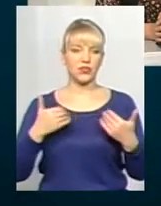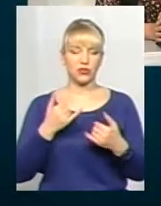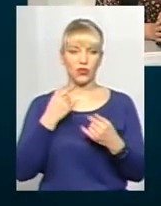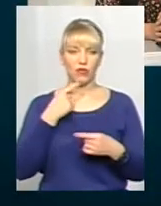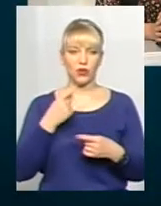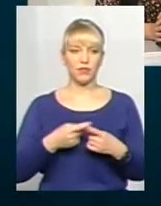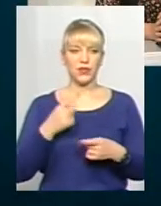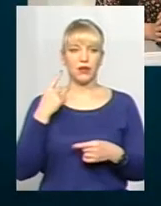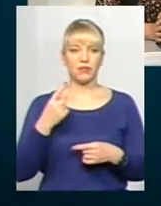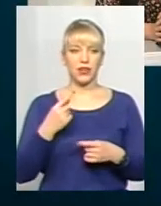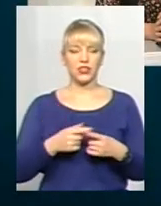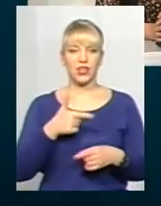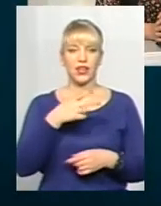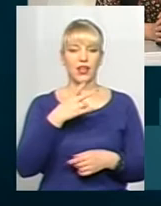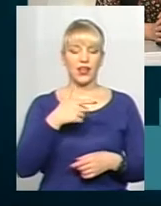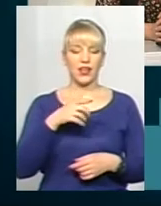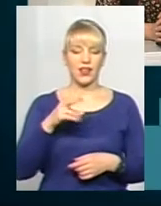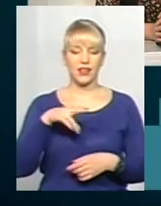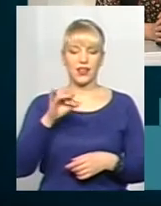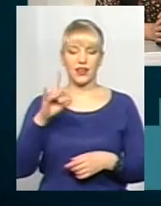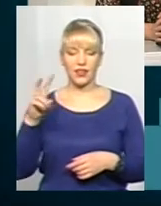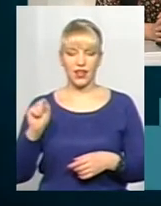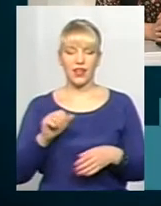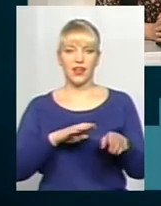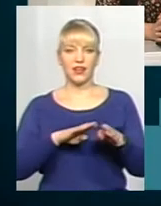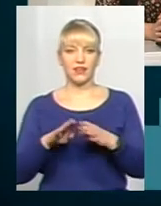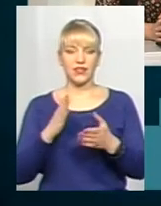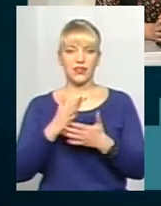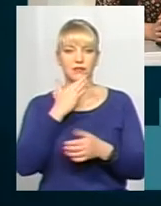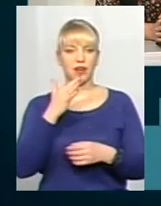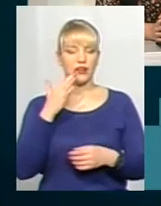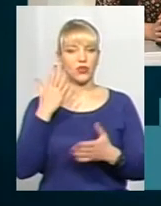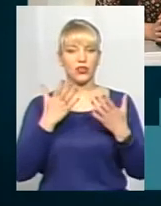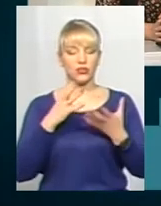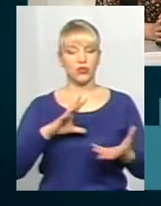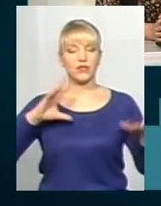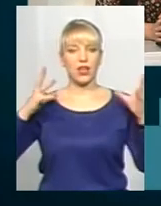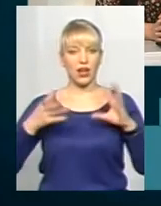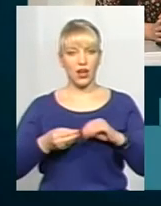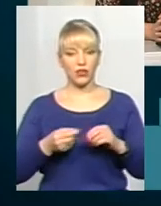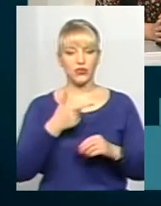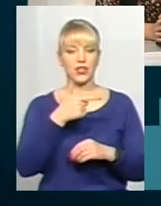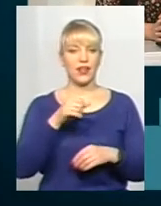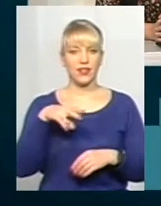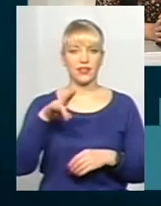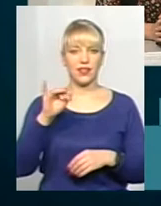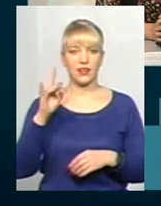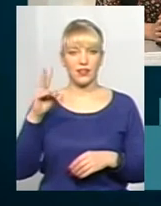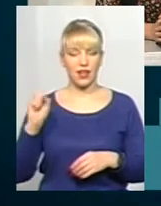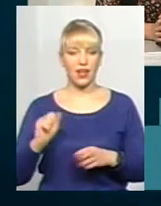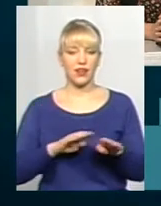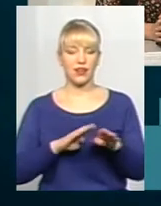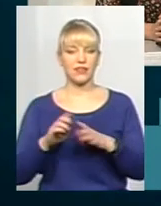Найперше, визначень гендерної рівності є дуже багато. Але якщо узагальнювати, то гендерна рівність – це є